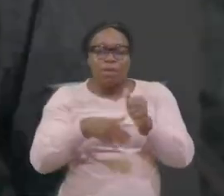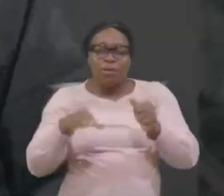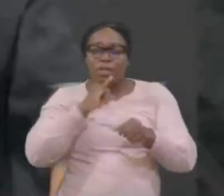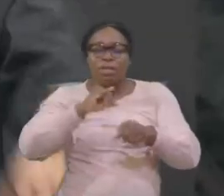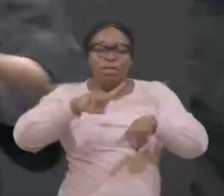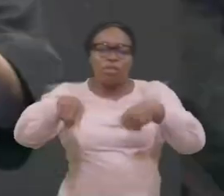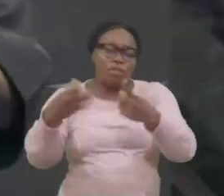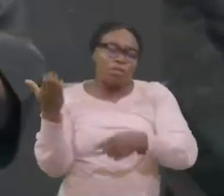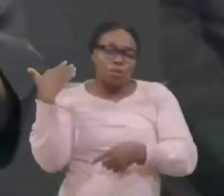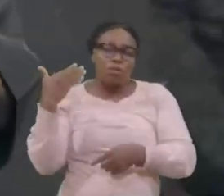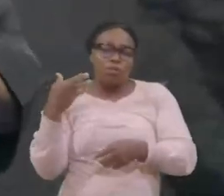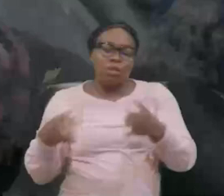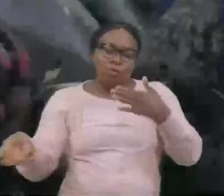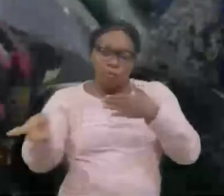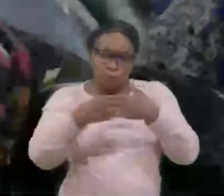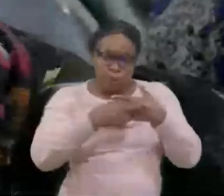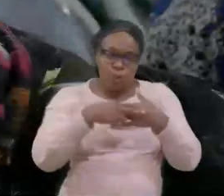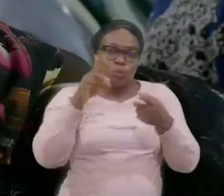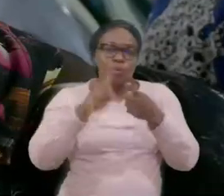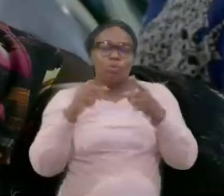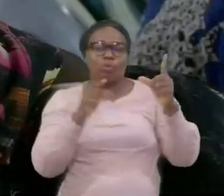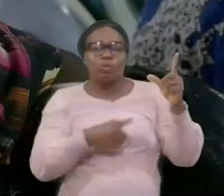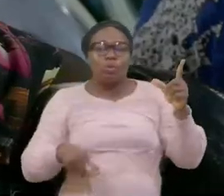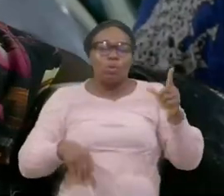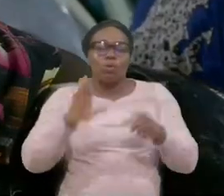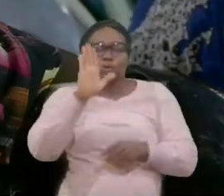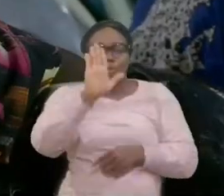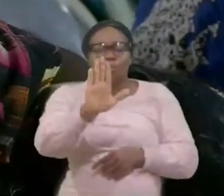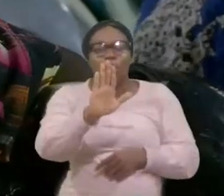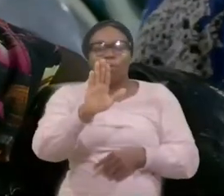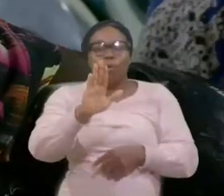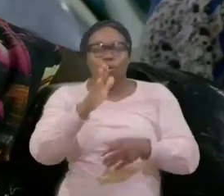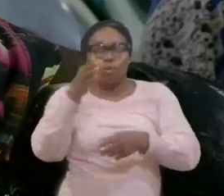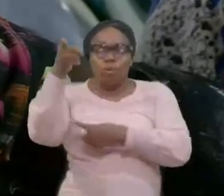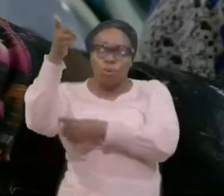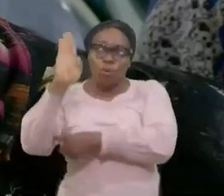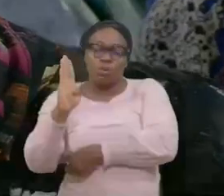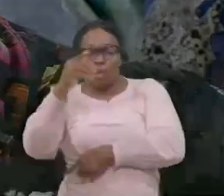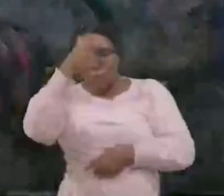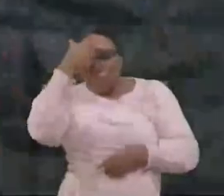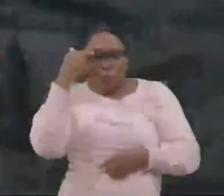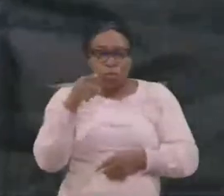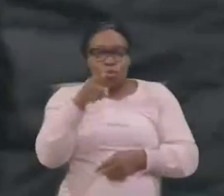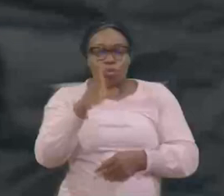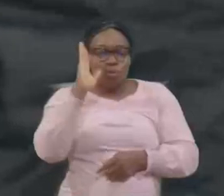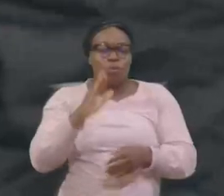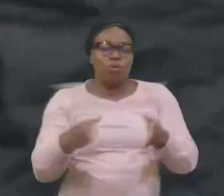Israël revient, A l'éternel, Ton Dieu. Gloire à Dieu, Tu vas revenir.